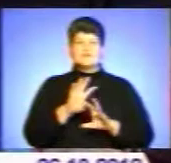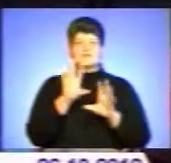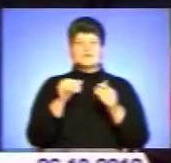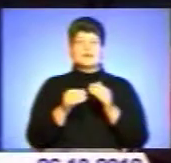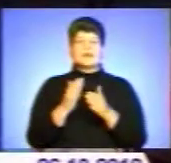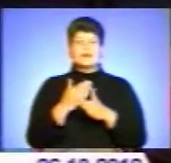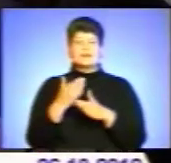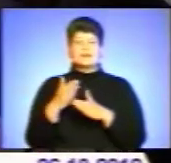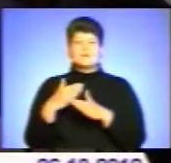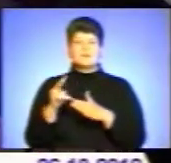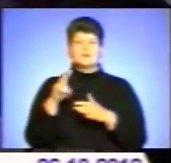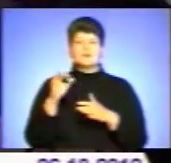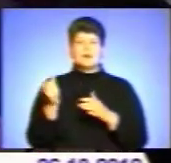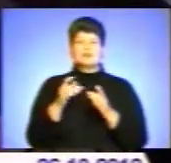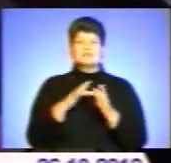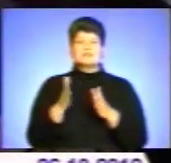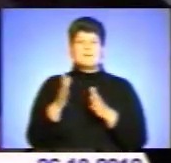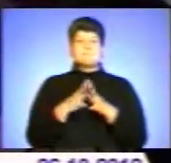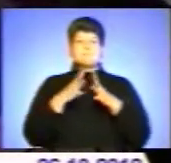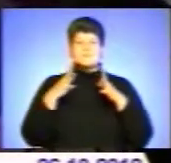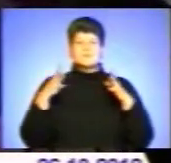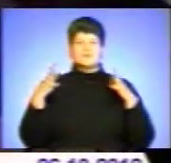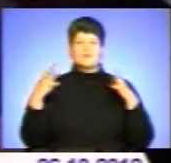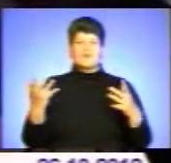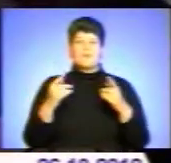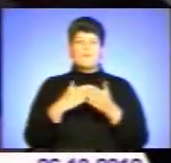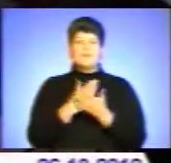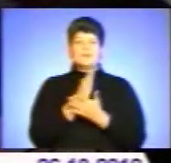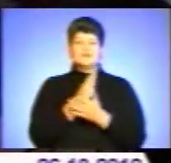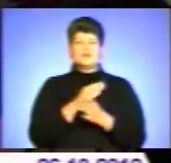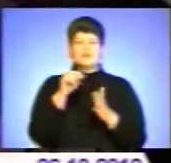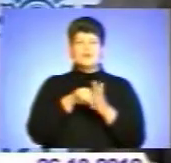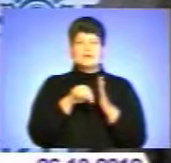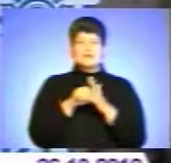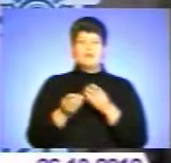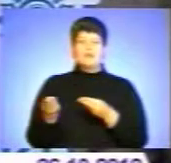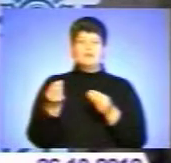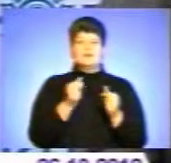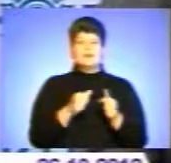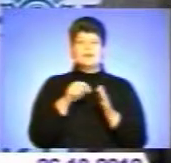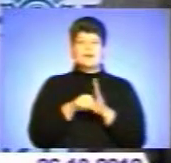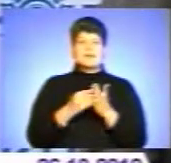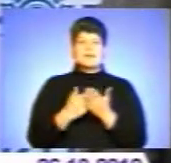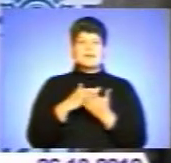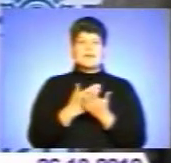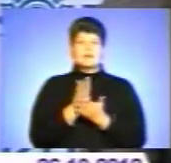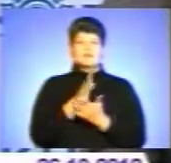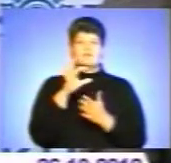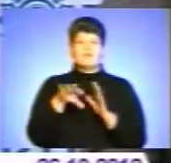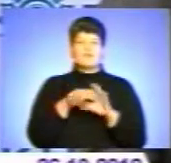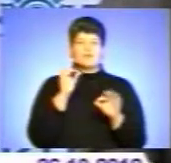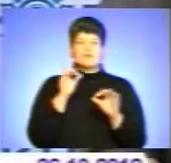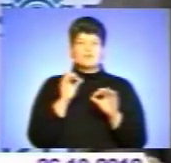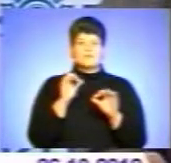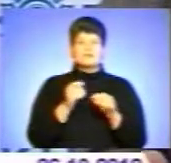електорального циклу, а також більш широкого політичного контексту, який впливає на характер та якість виборів. Завдяки